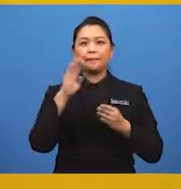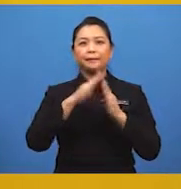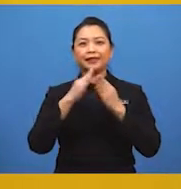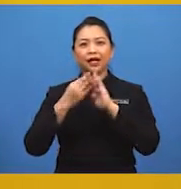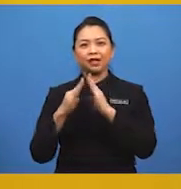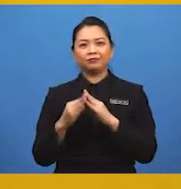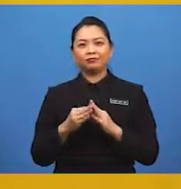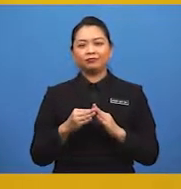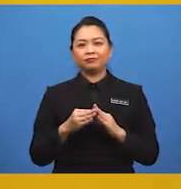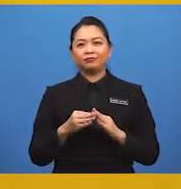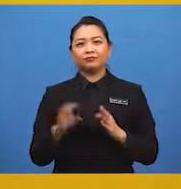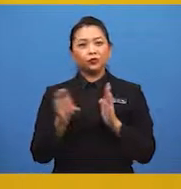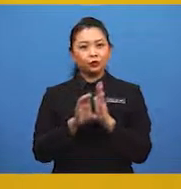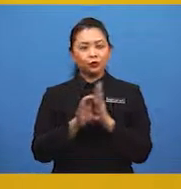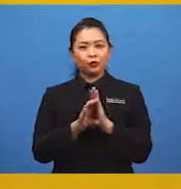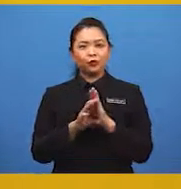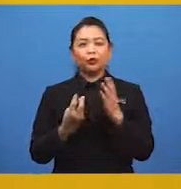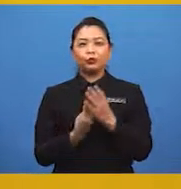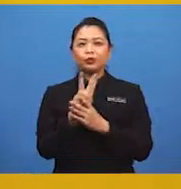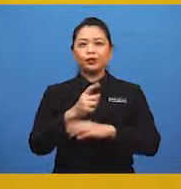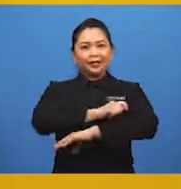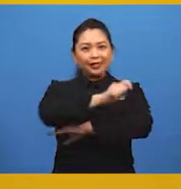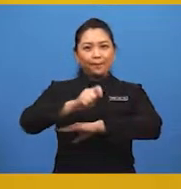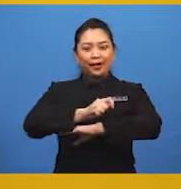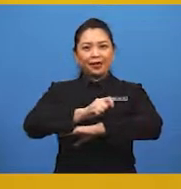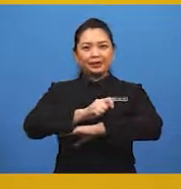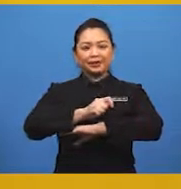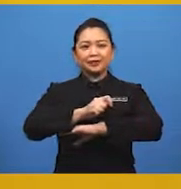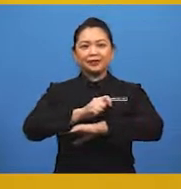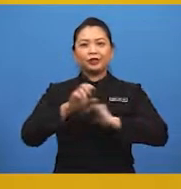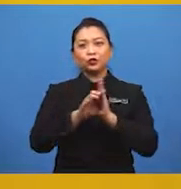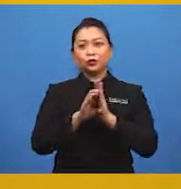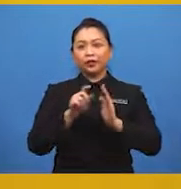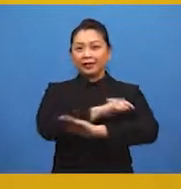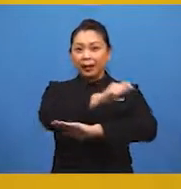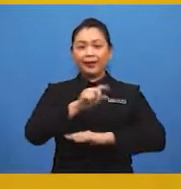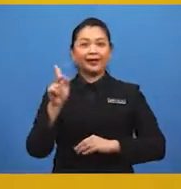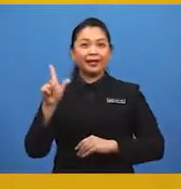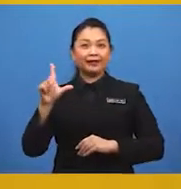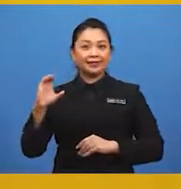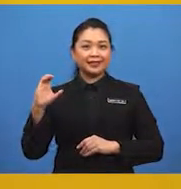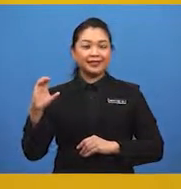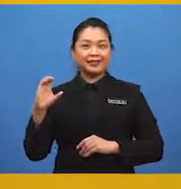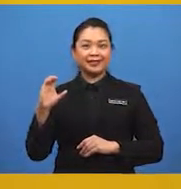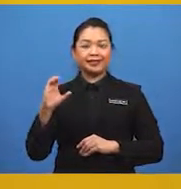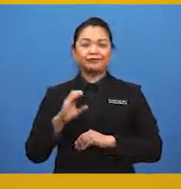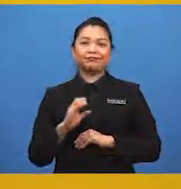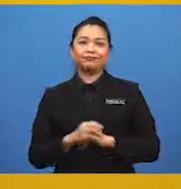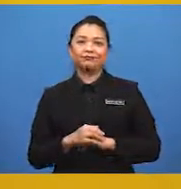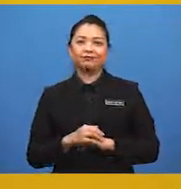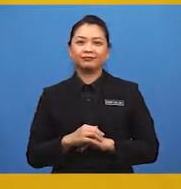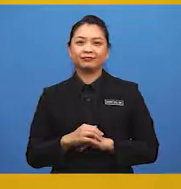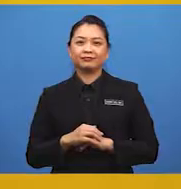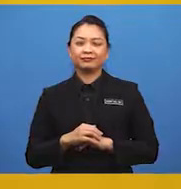bandar. Contohnya, wujudnya tamah rekreasi seperti tamah rekreasi KLCC Kuala,